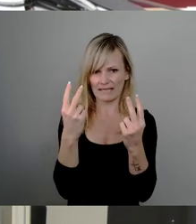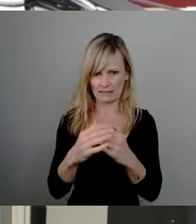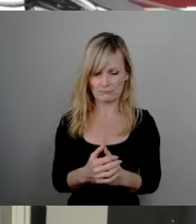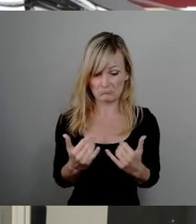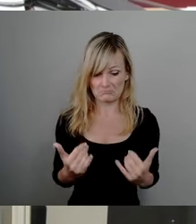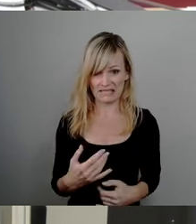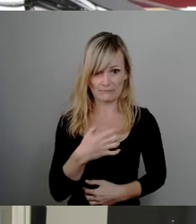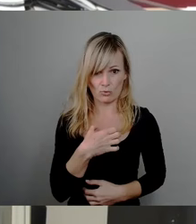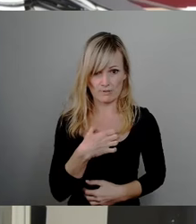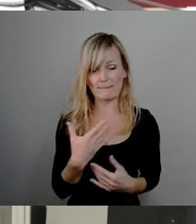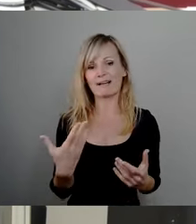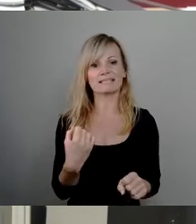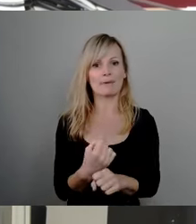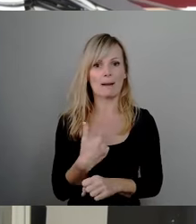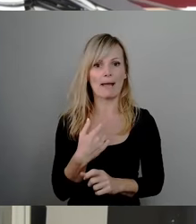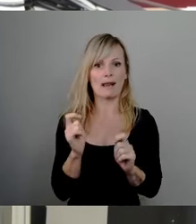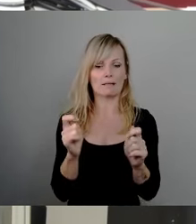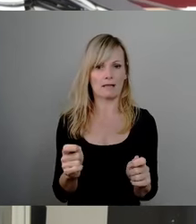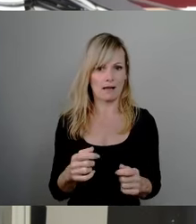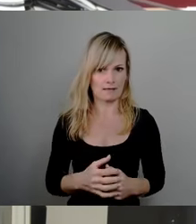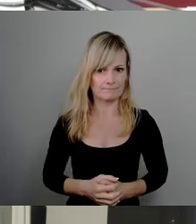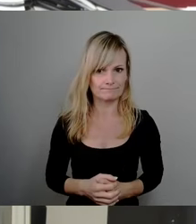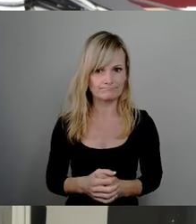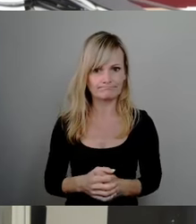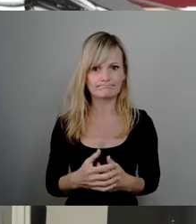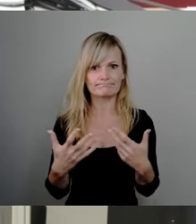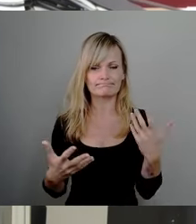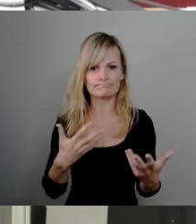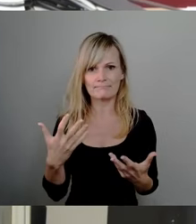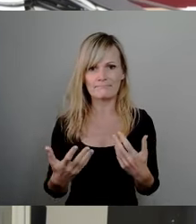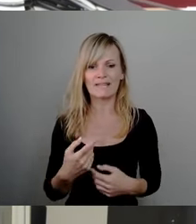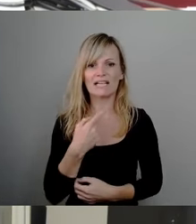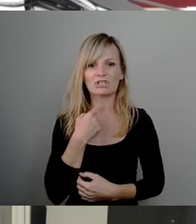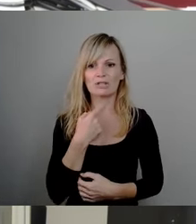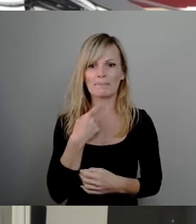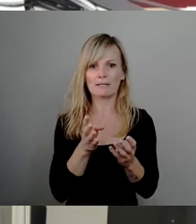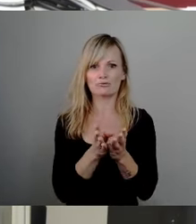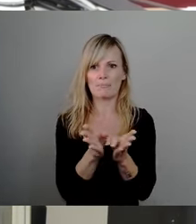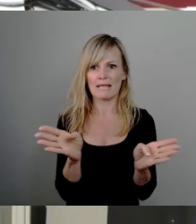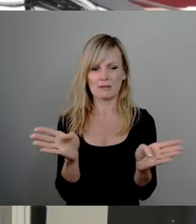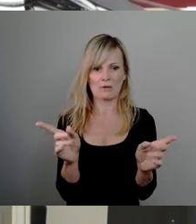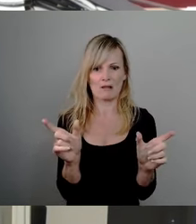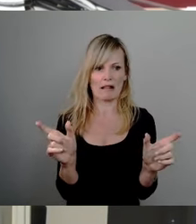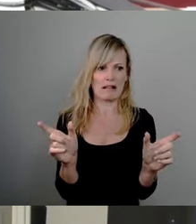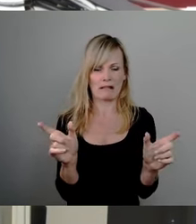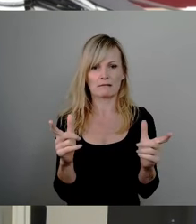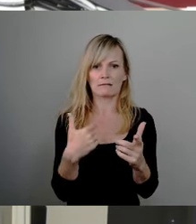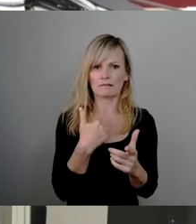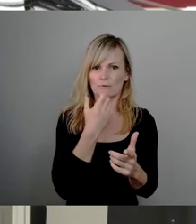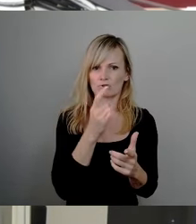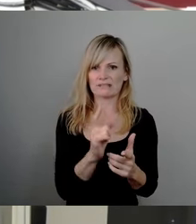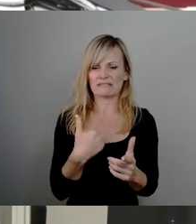was ich mit meinem Antrag mache, um eine Stimmensplitting zu verhindern. Und ich denke, das